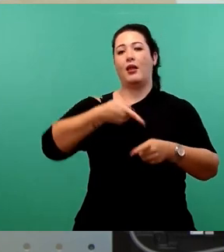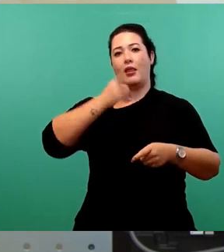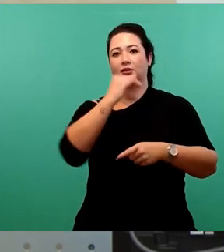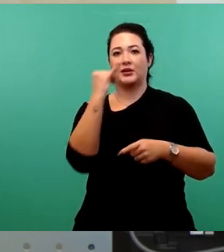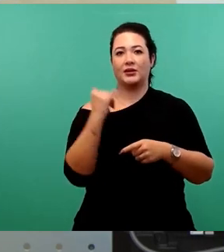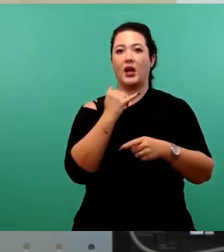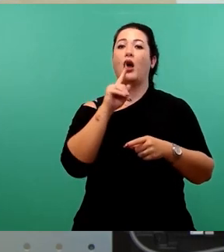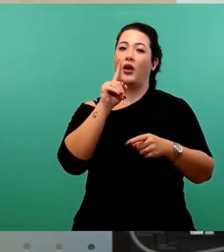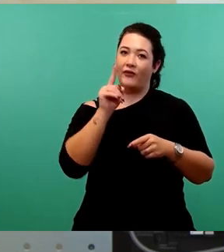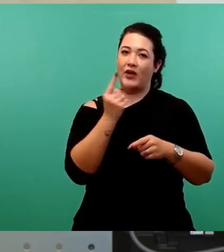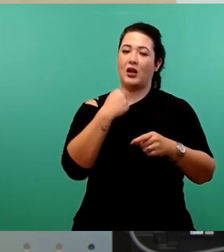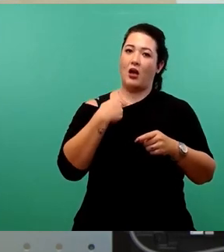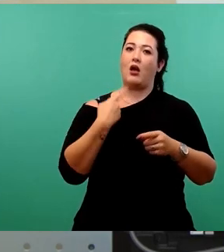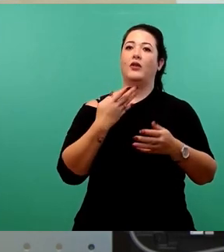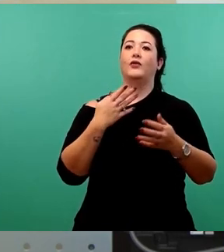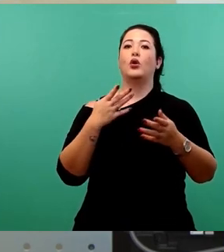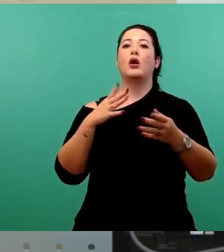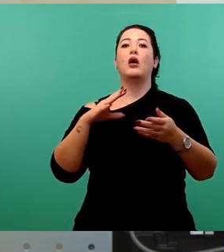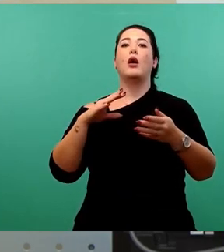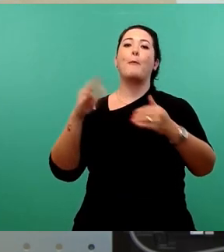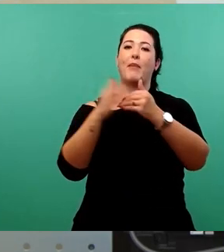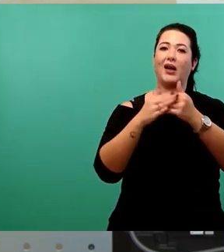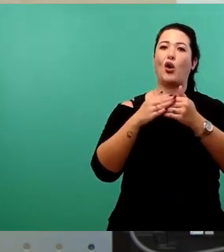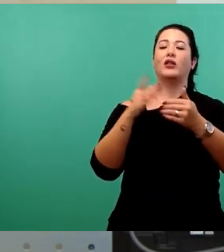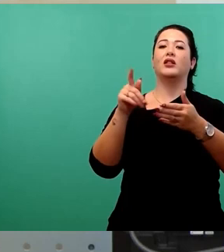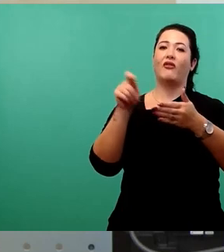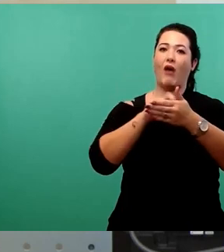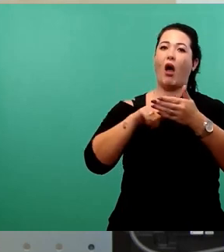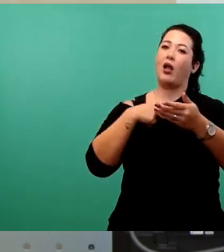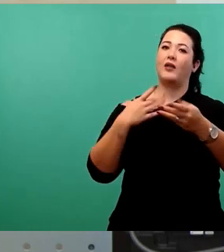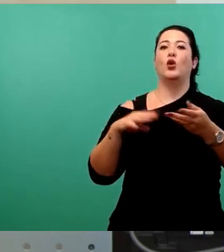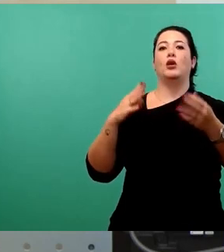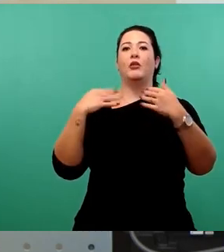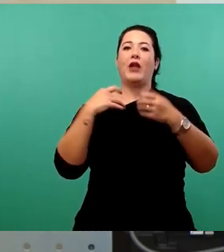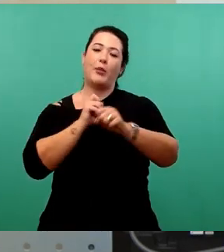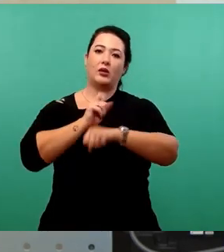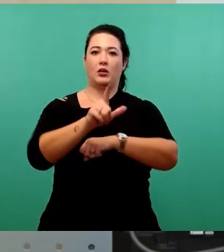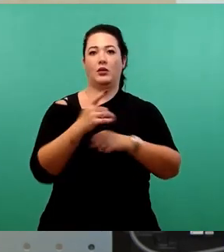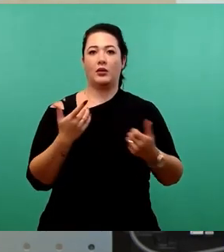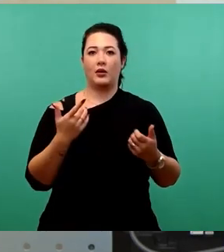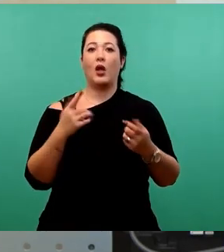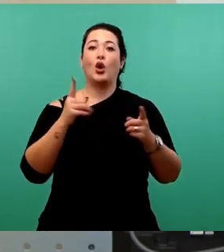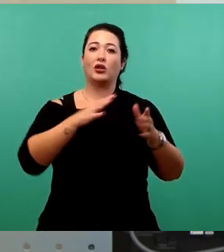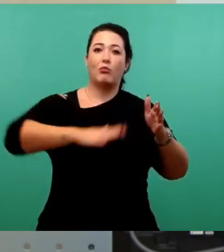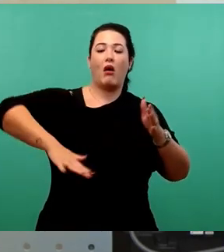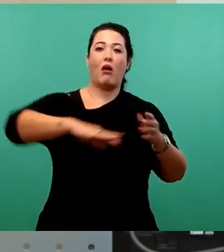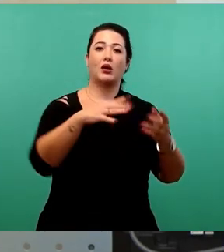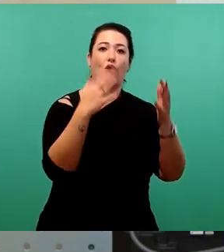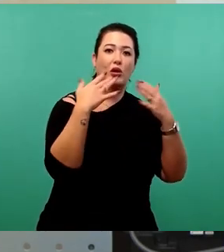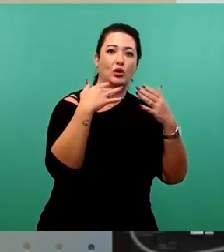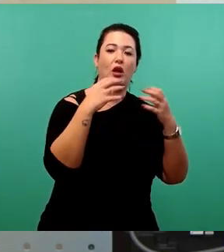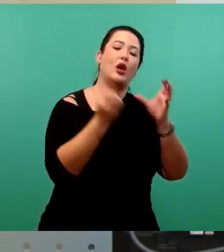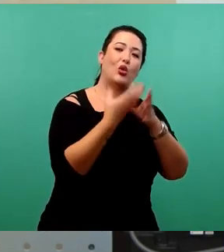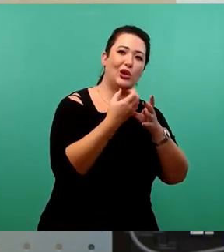Amt als Beigeordnete zu bewerben. Und ich sehe, dass wir auch mit dem Bereich Kultur wie mit der touristischen Infrastruktur